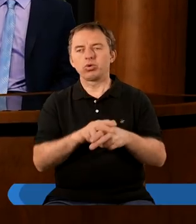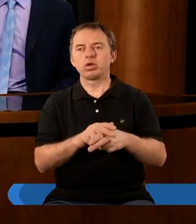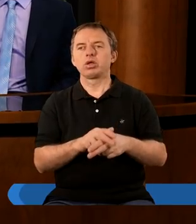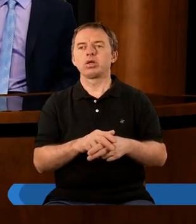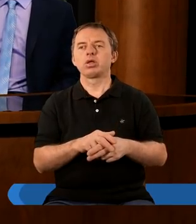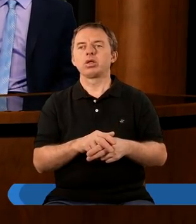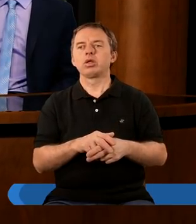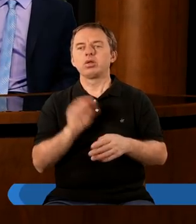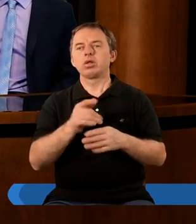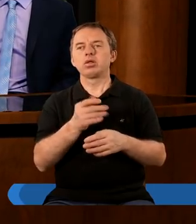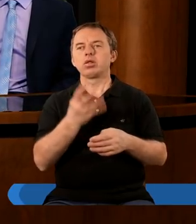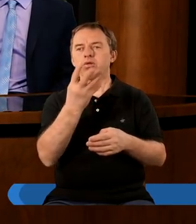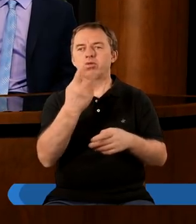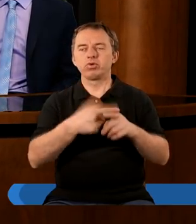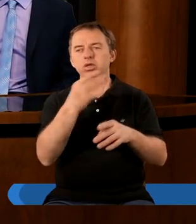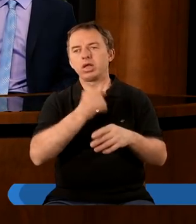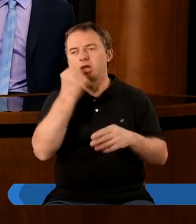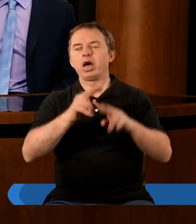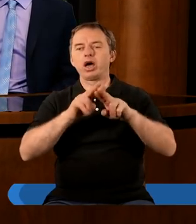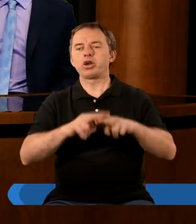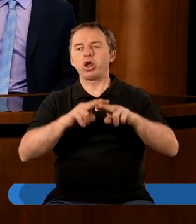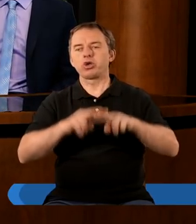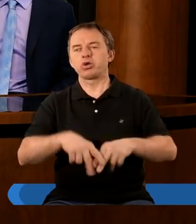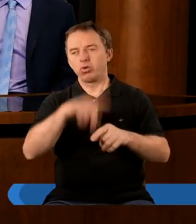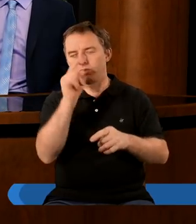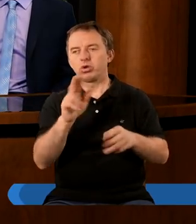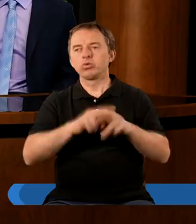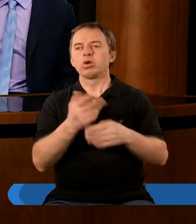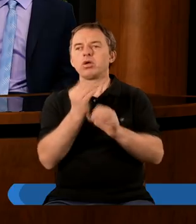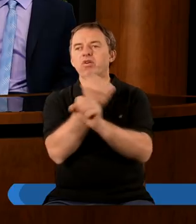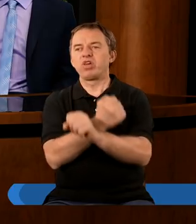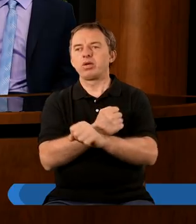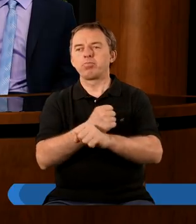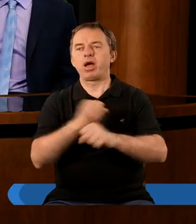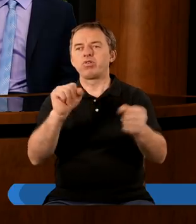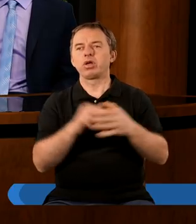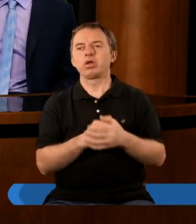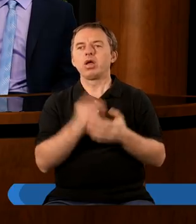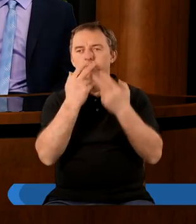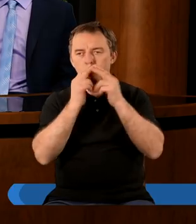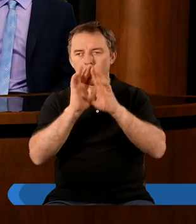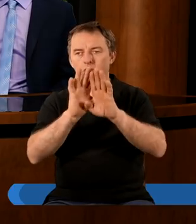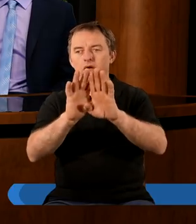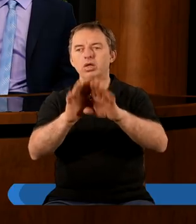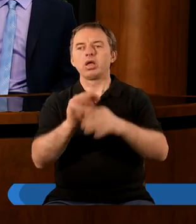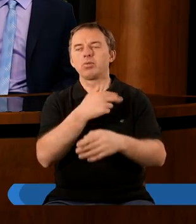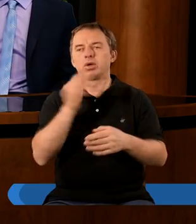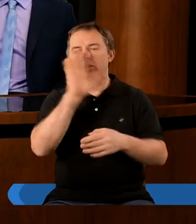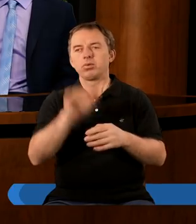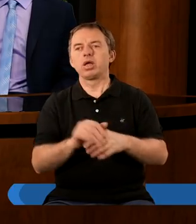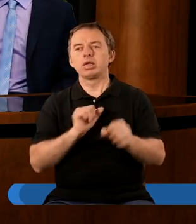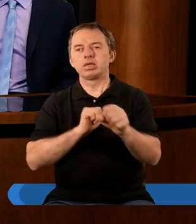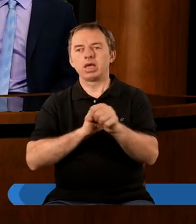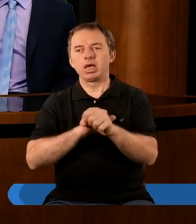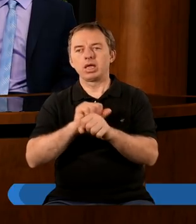Ci 24 starców to pokazuje właśnie tą resztkę, którą Pan Bóg zbawia. I właśnie pokazuje, że my dla Pana